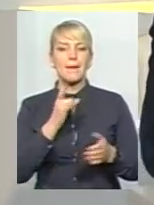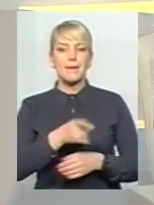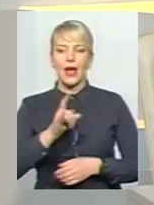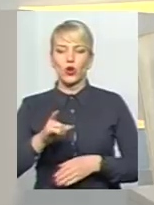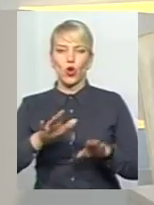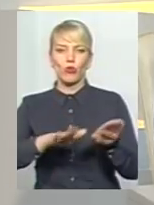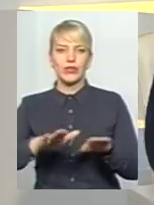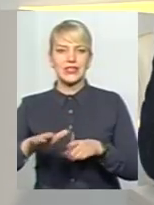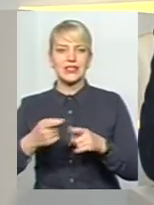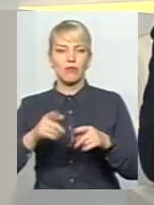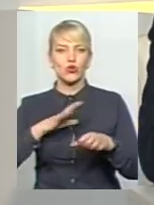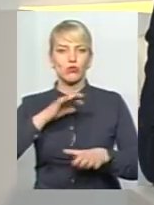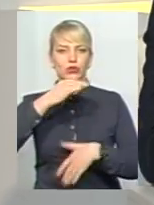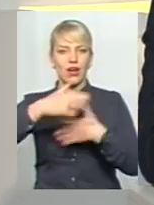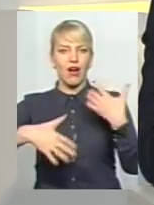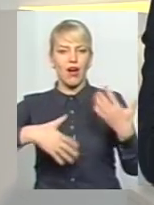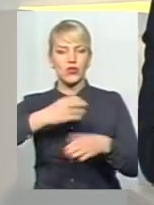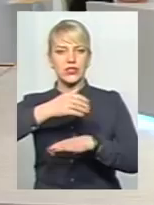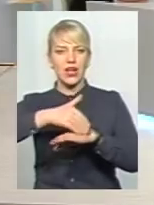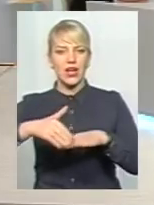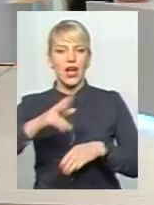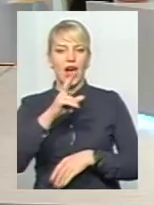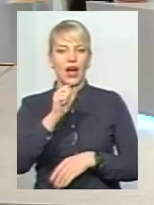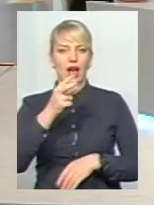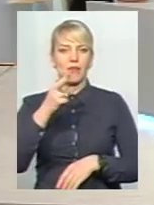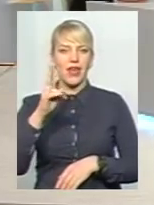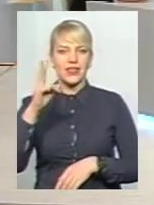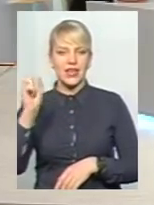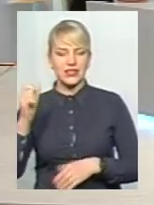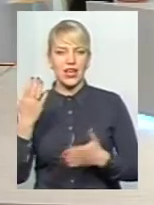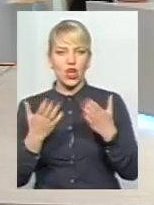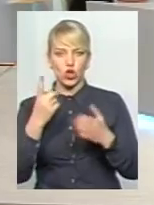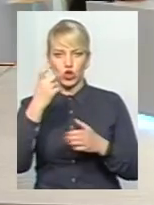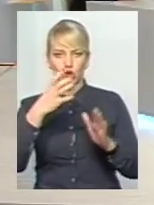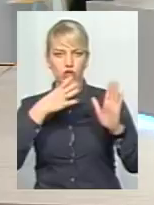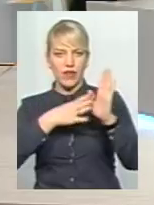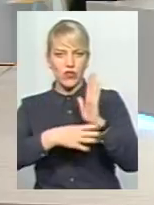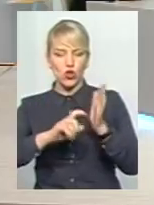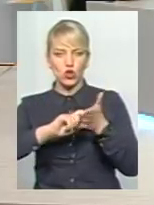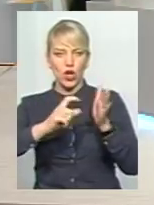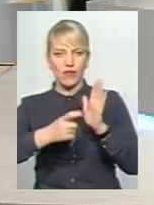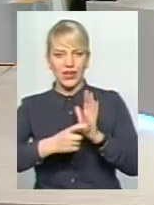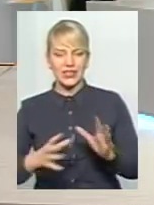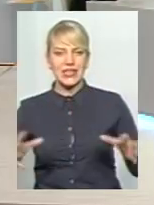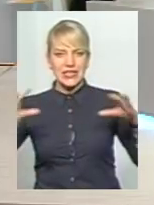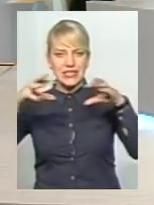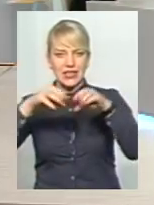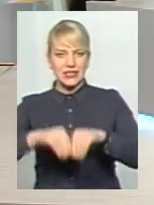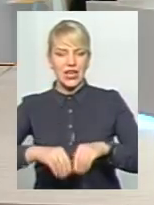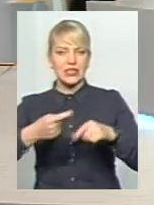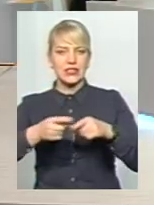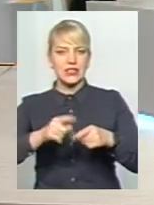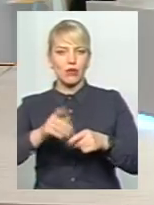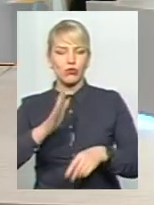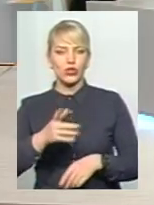А отже, це може бути хаос на Кам'янецькій, на Староміській, якщо 190 квартир заселяться в такий будинок. Це як мінімум 150